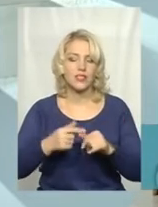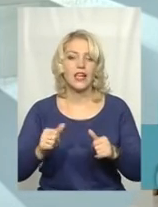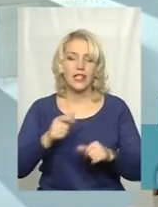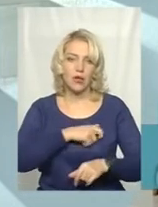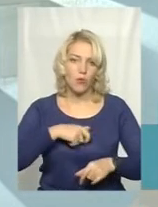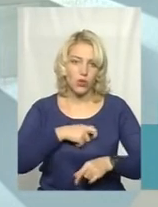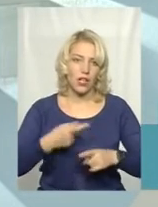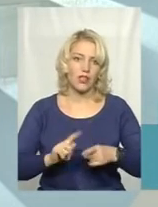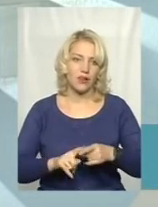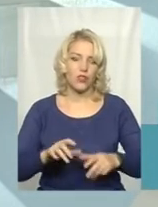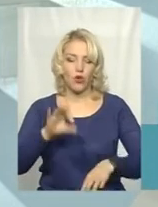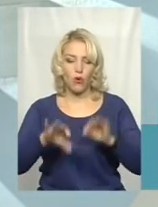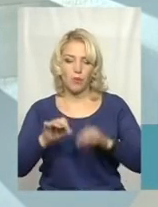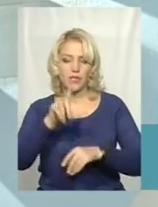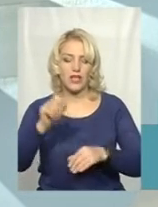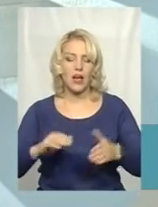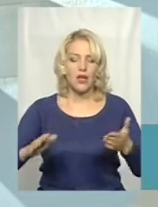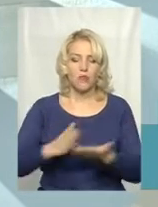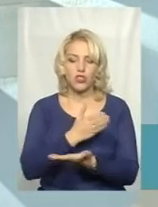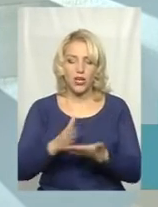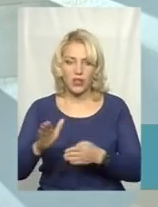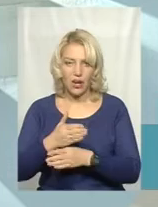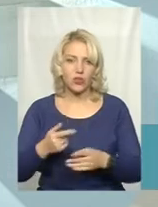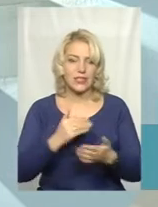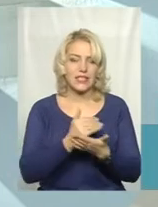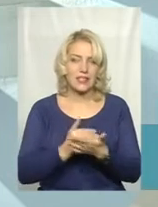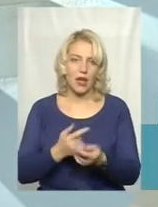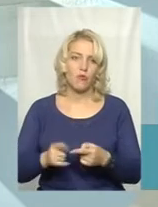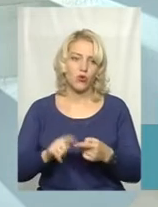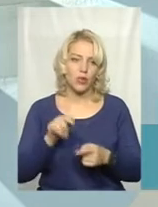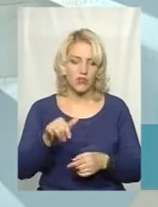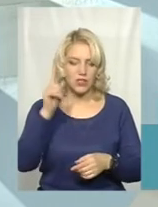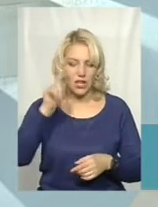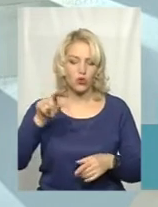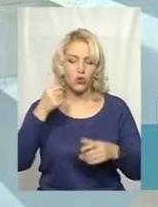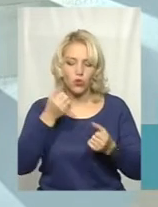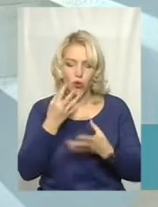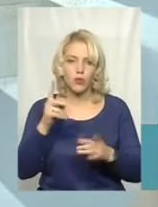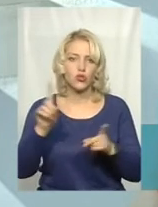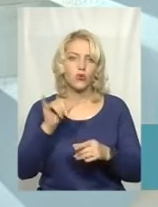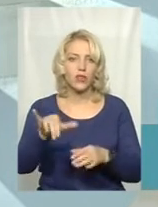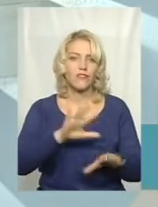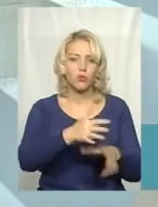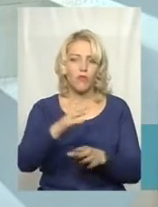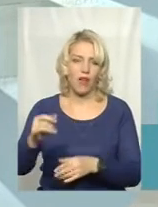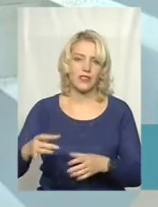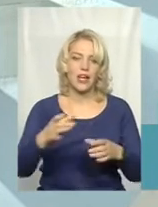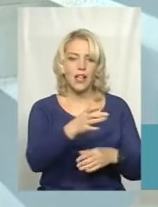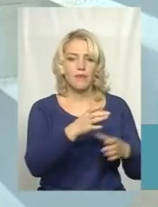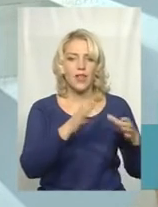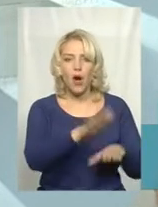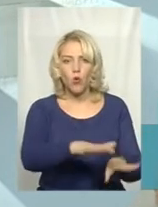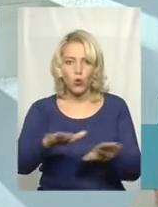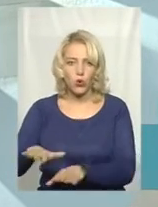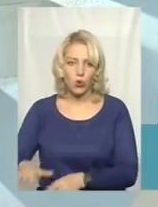за мажоритарною системою, краще знають або добре знають, що відбувається в них на округах і мають можливість використовувати ті ресурси,